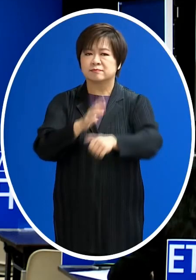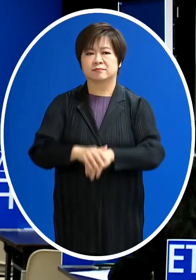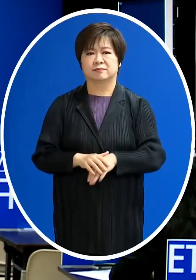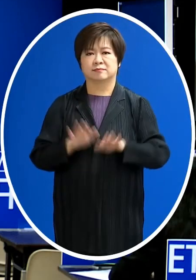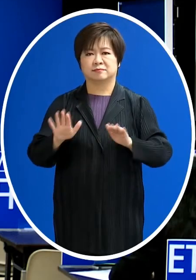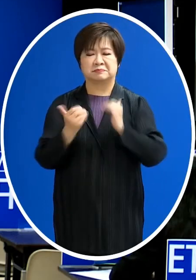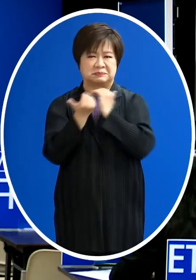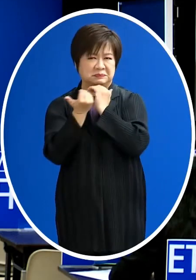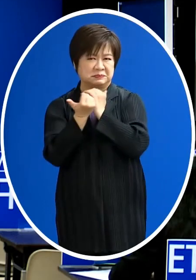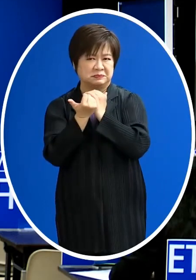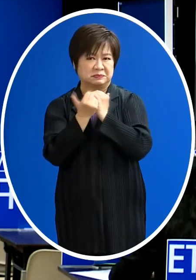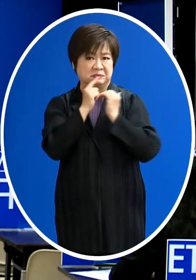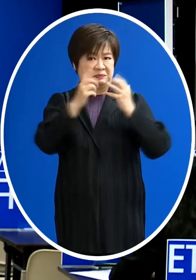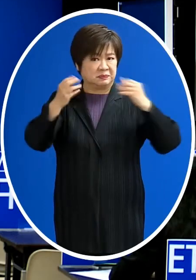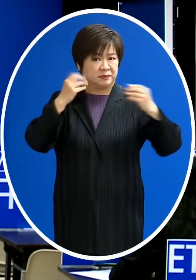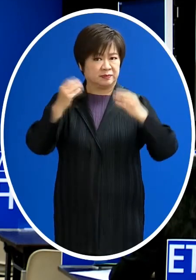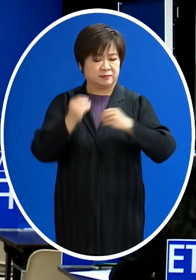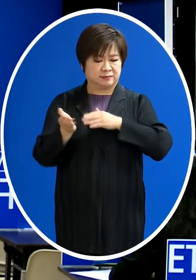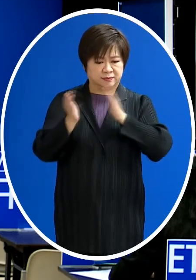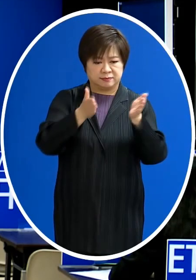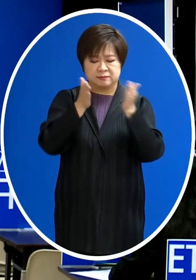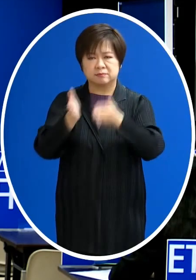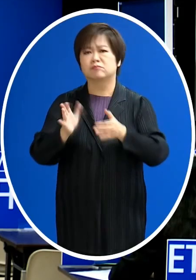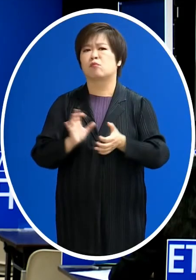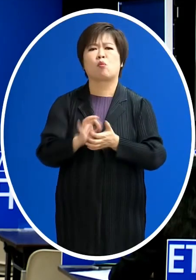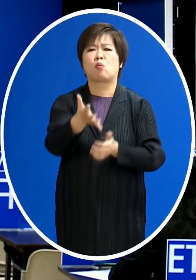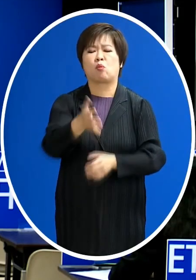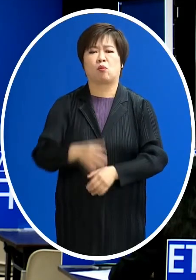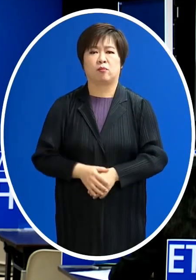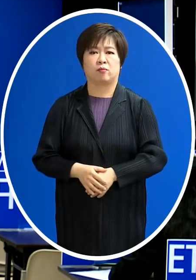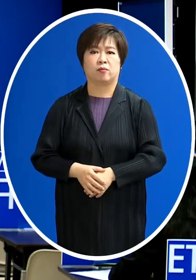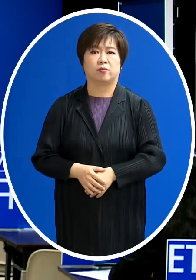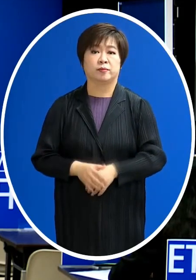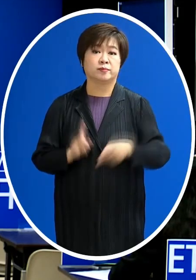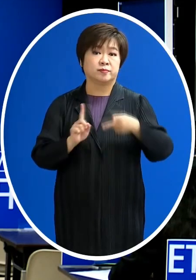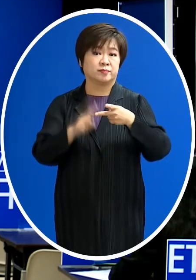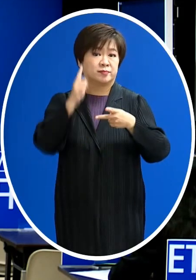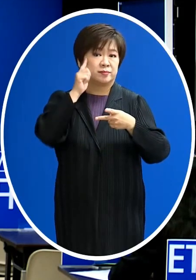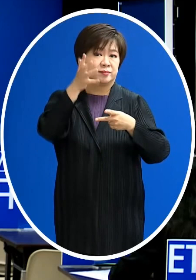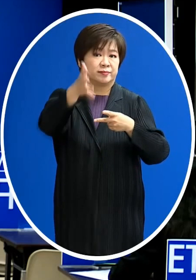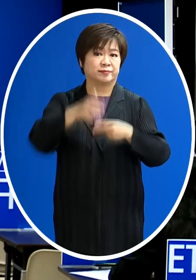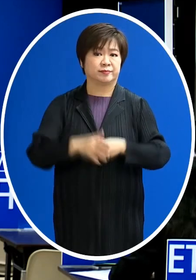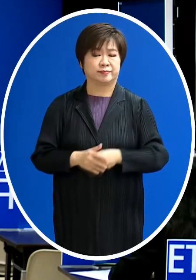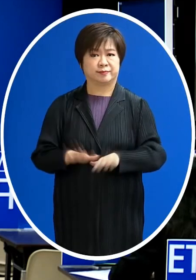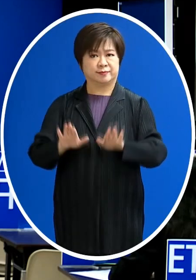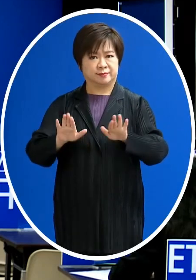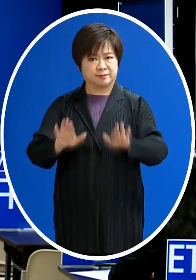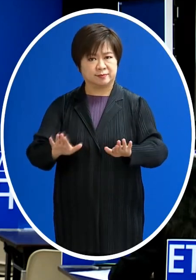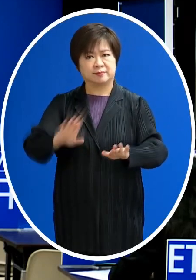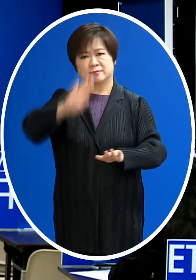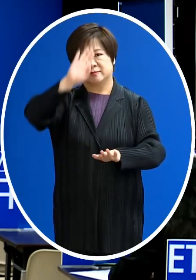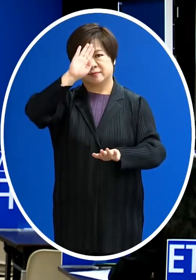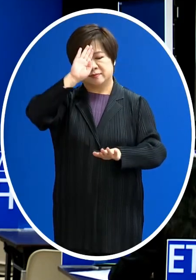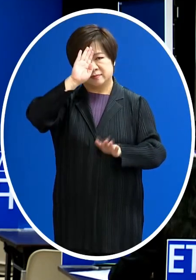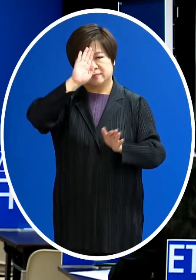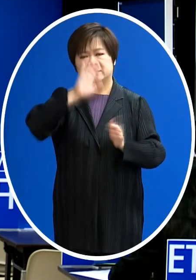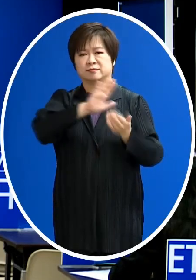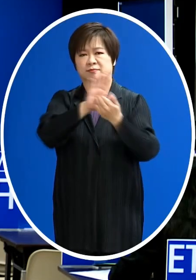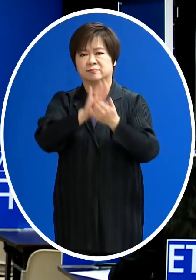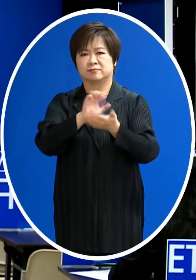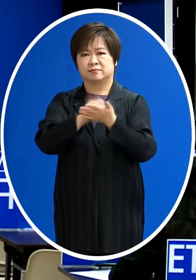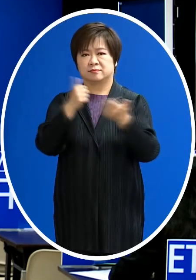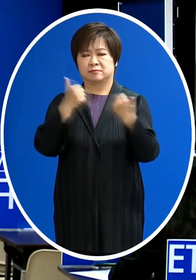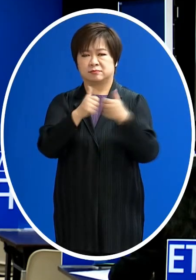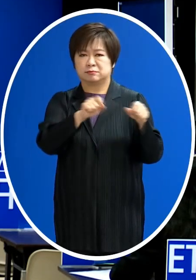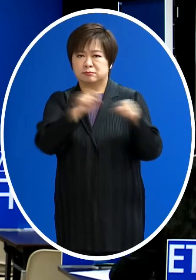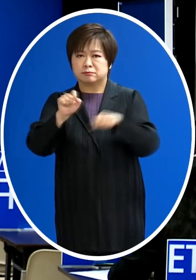想明確的說明我們要朝哪條路走的原因是什麼 那另外一個問題是想說 今天的疫情記者會延後一個小時 是